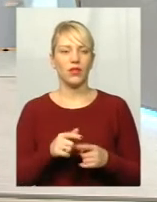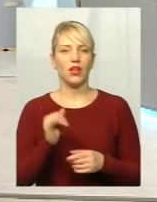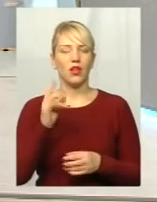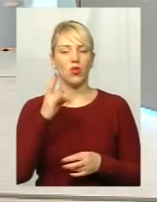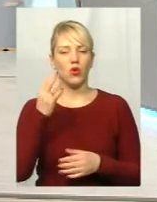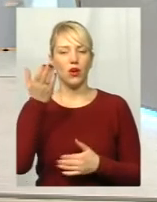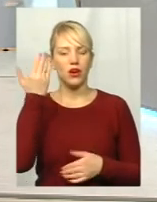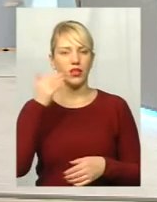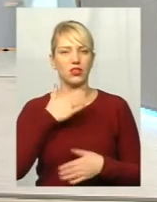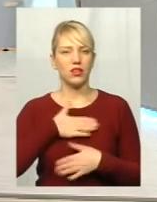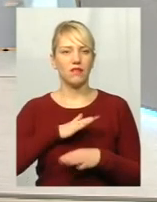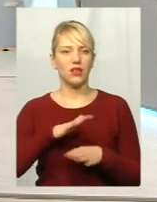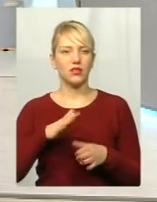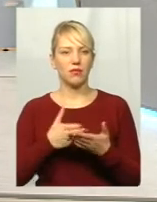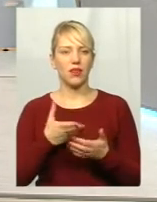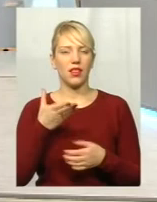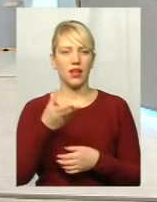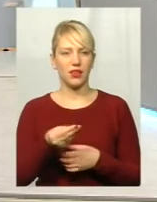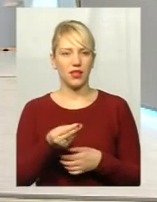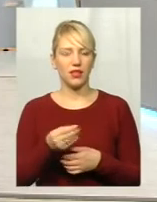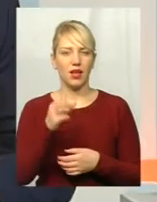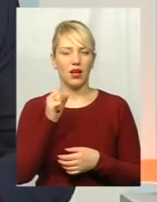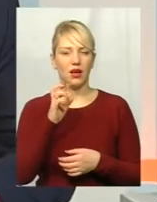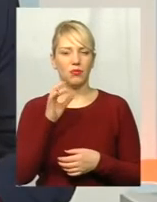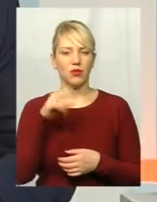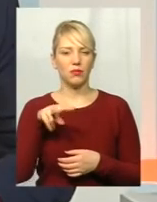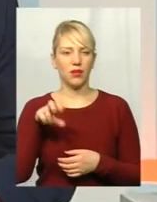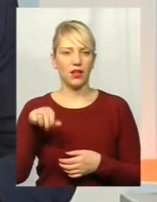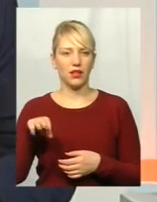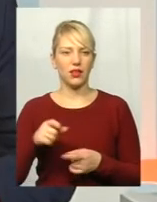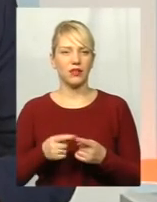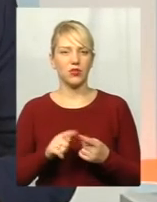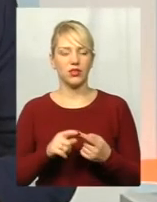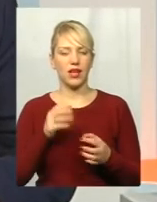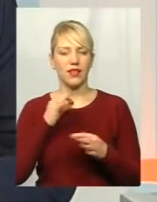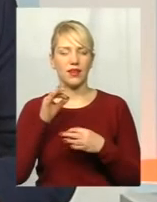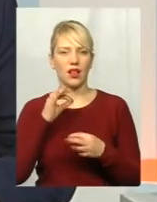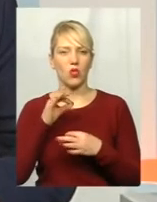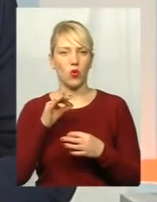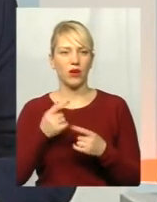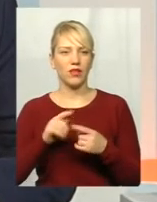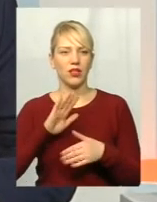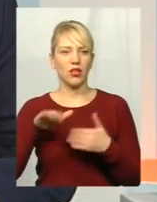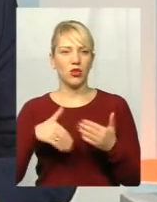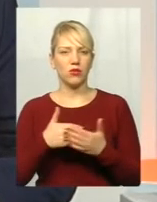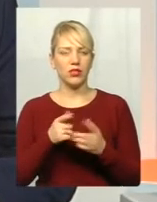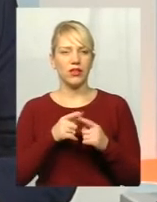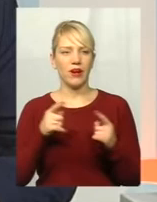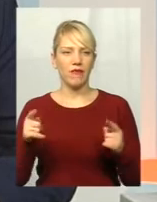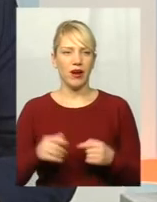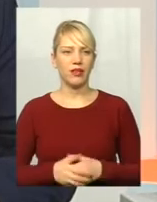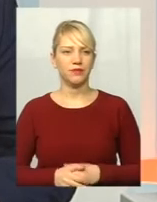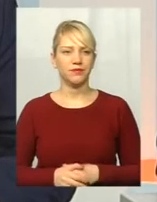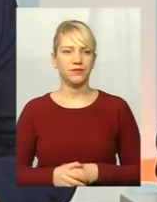обонплата, і оцей діалог досі триває, бо ми плануємо, що він